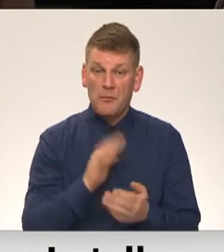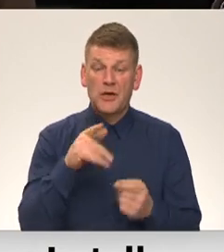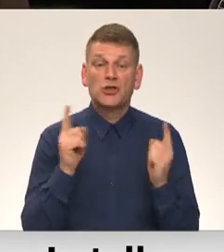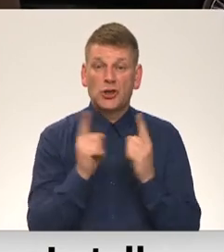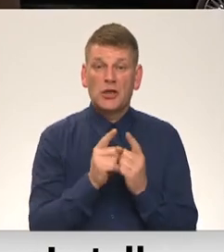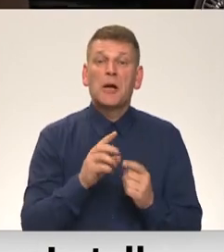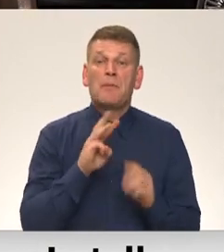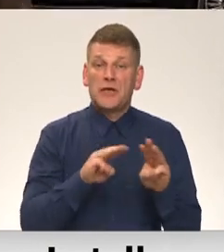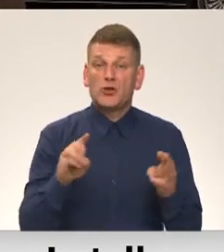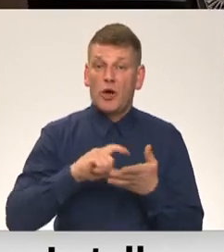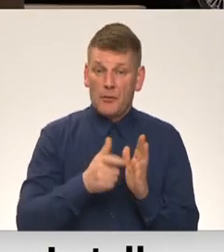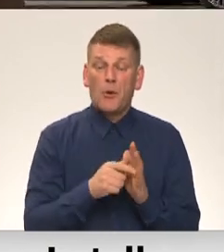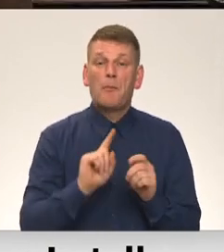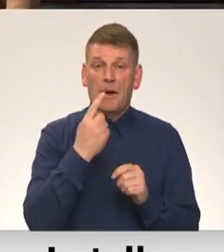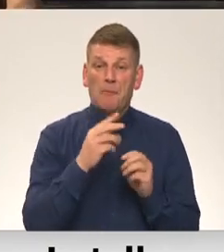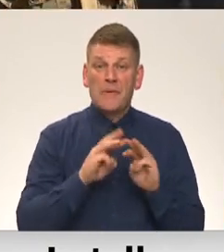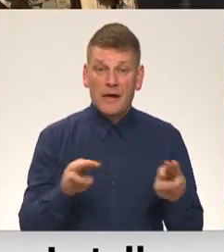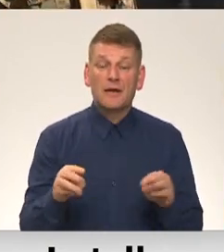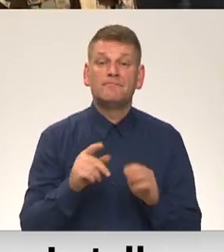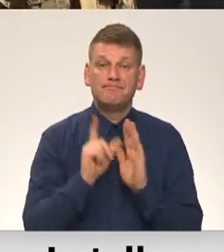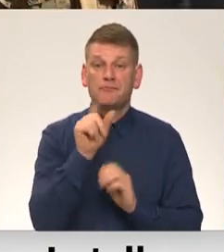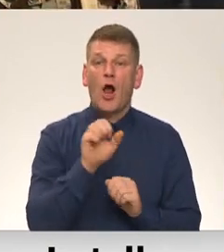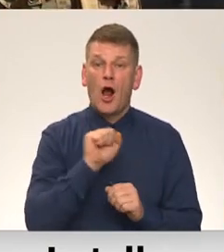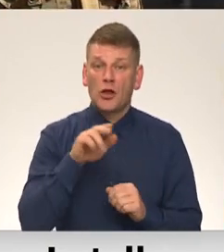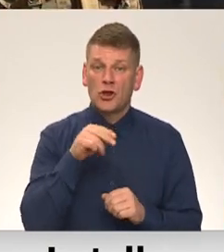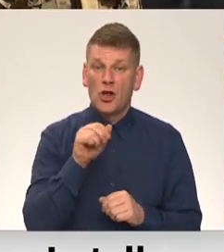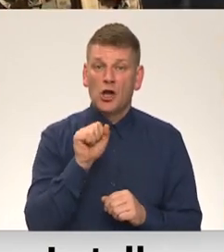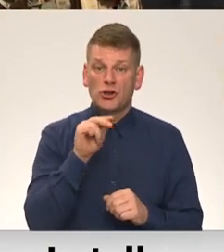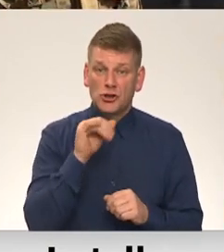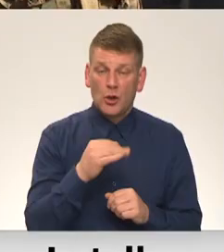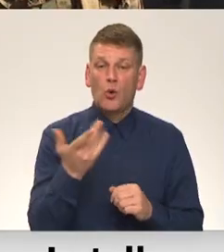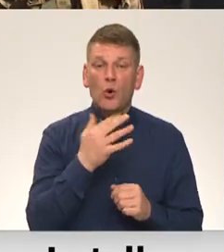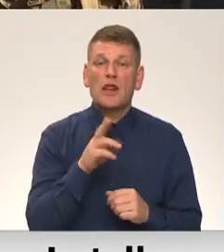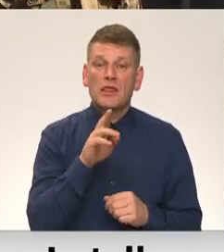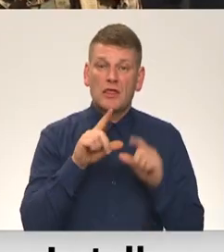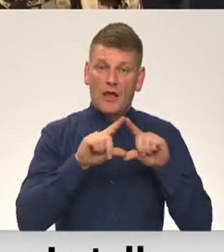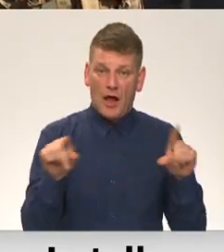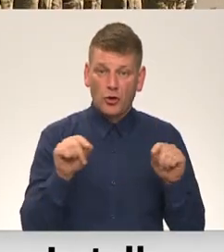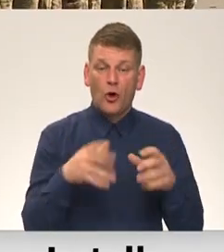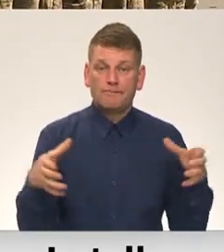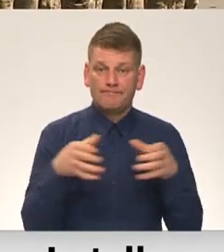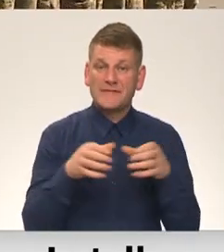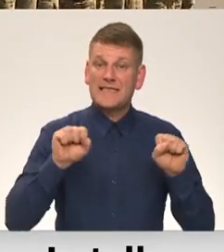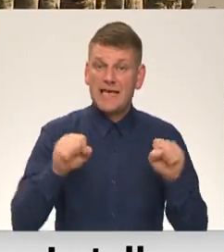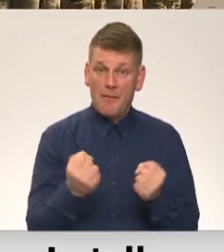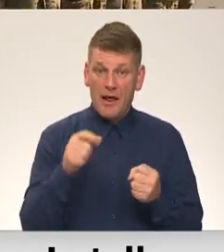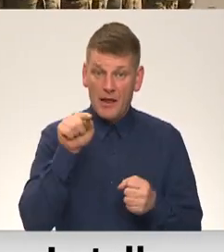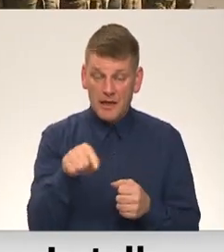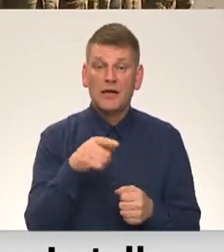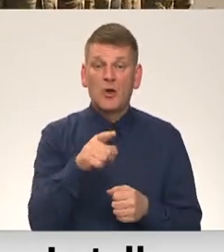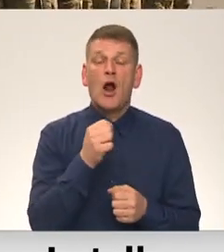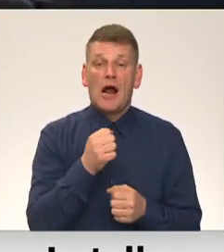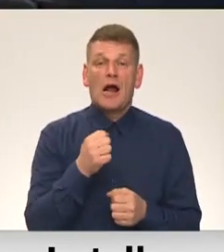ministru kabinetā premjera devās uz ādražu militāro bāzi, kur NATO daudz nacionālajā divīzijas štābā Ziemeļi dienē karavīri no